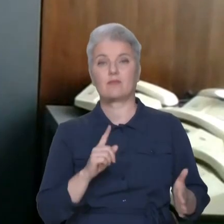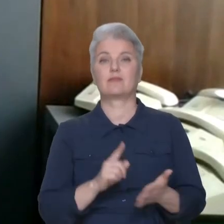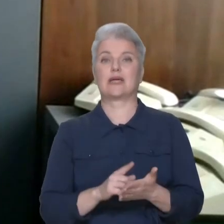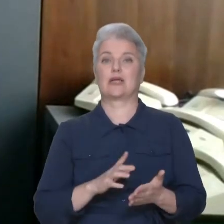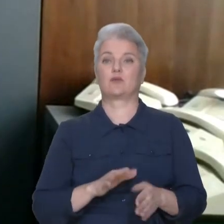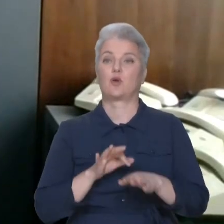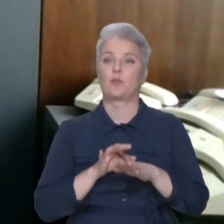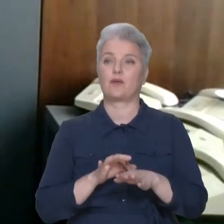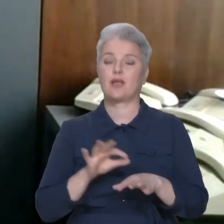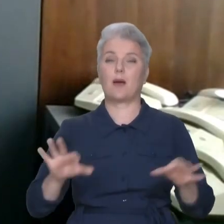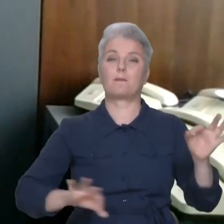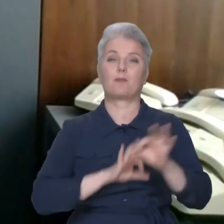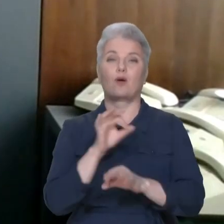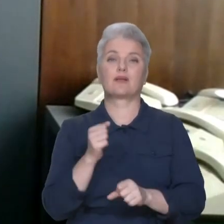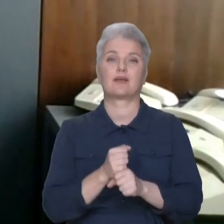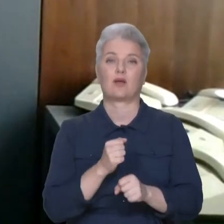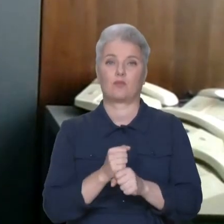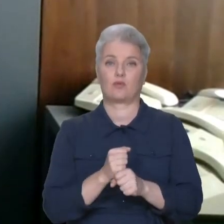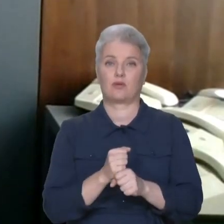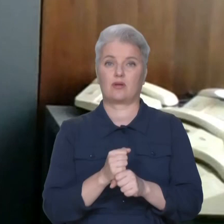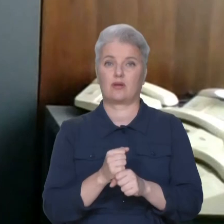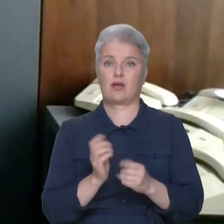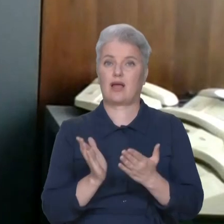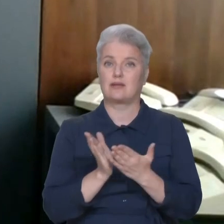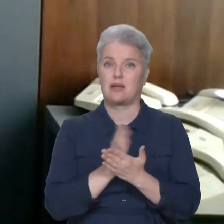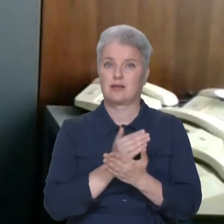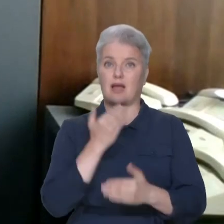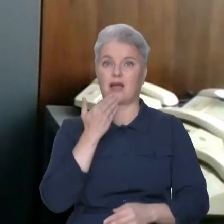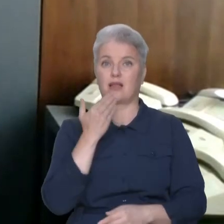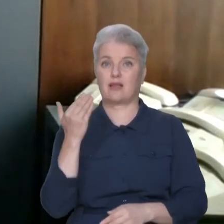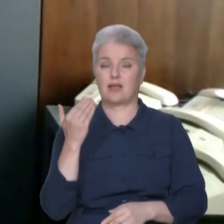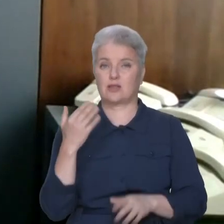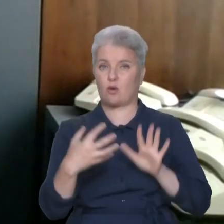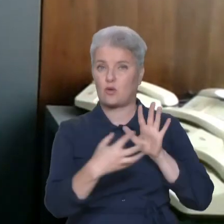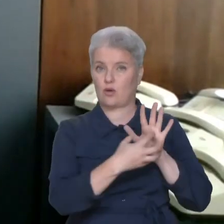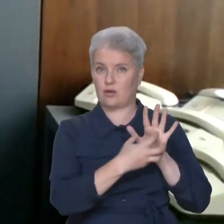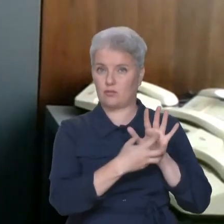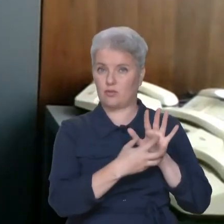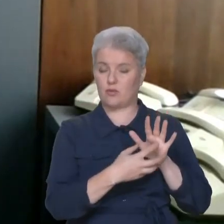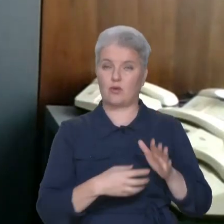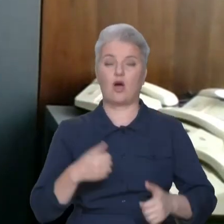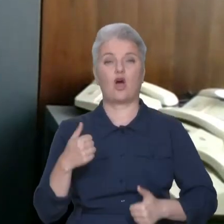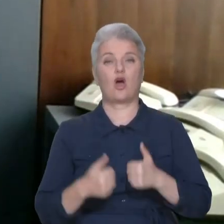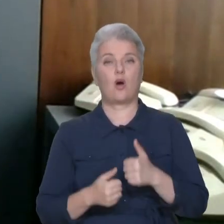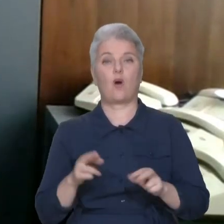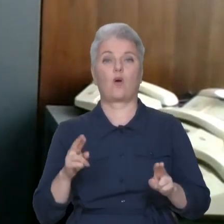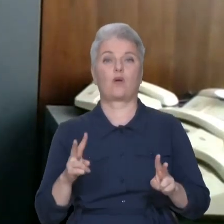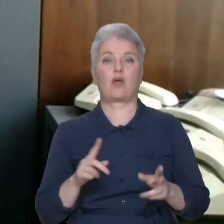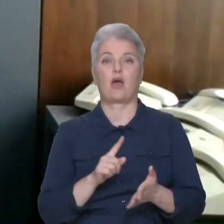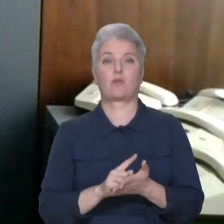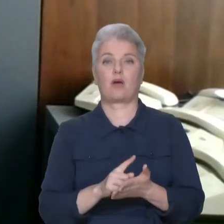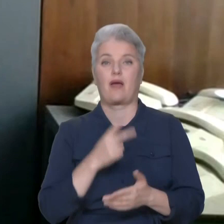проведені проєктні роботи стосовно зняття радянського гербу, конкурс на, власне, як має виглядати